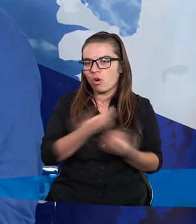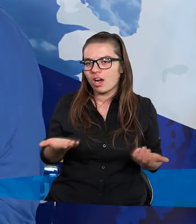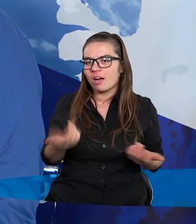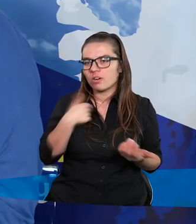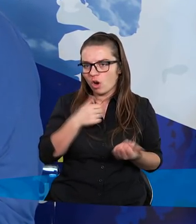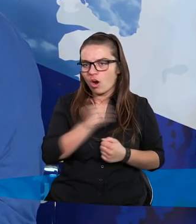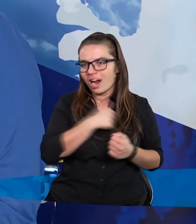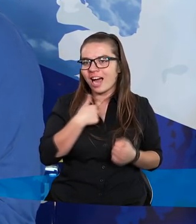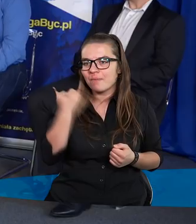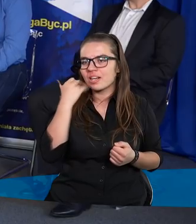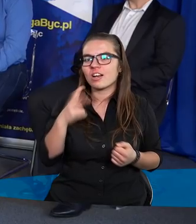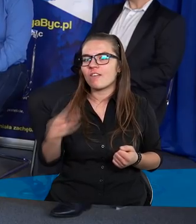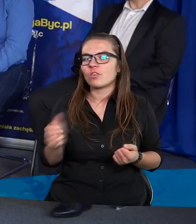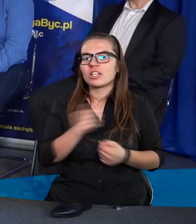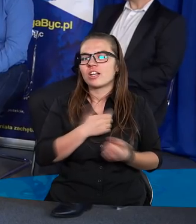Kocha mnie, czy mnie nie kocha?